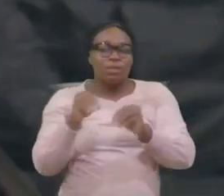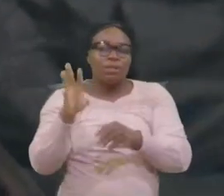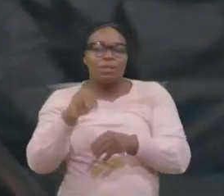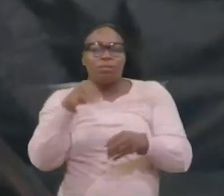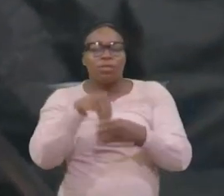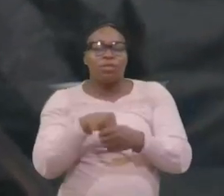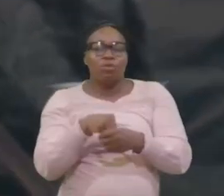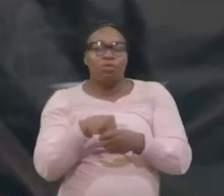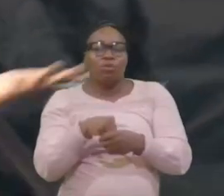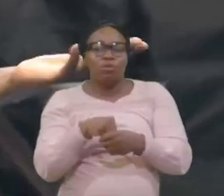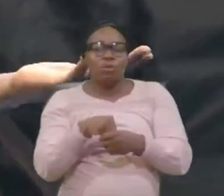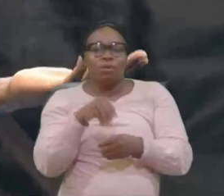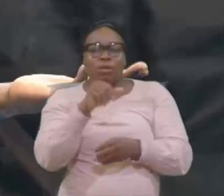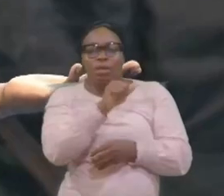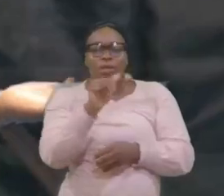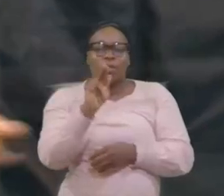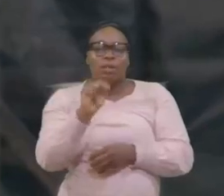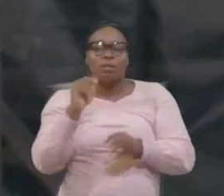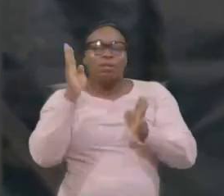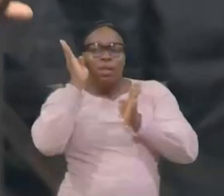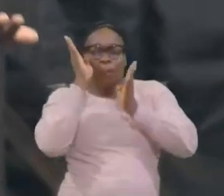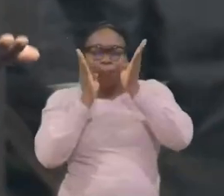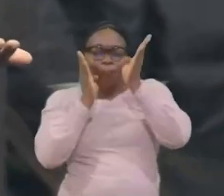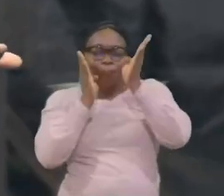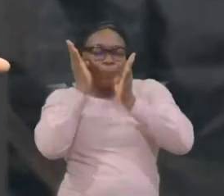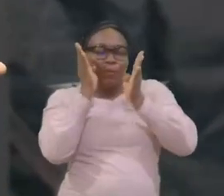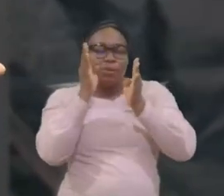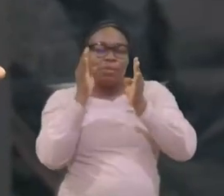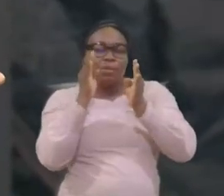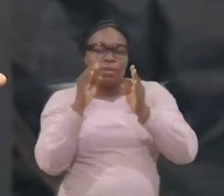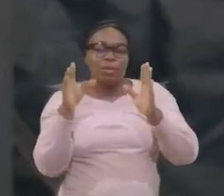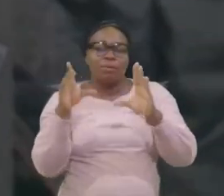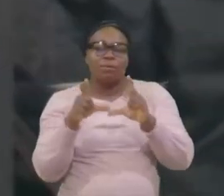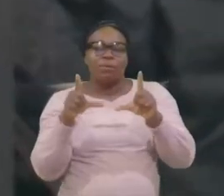dégradant, nourri de poursauts. Il n'avait rien d'autre à faire.